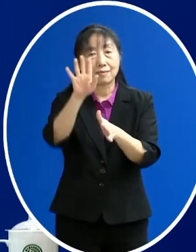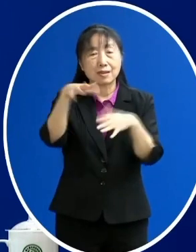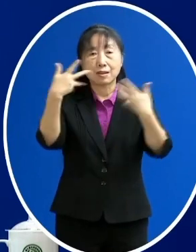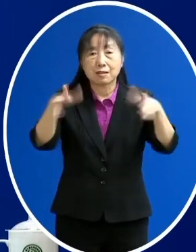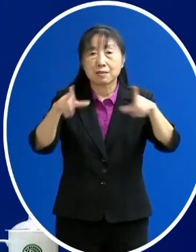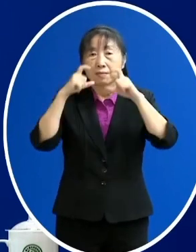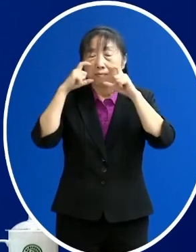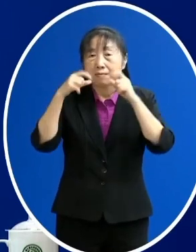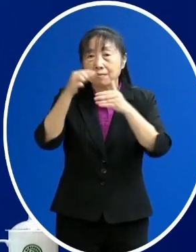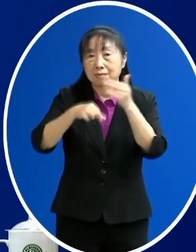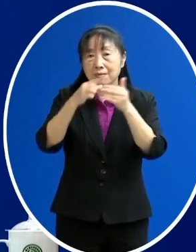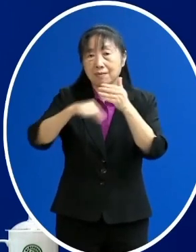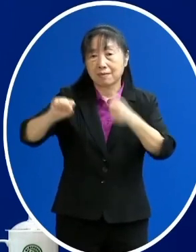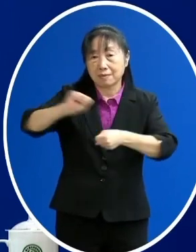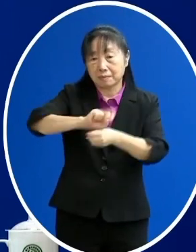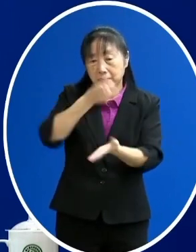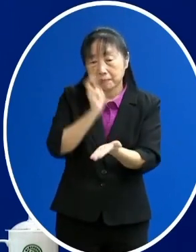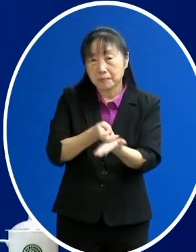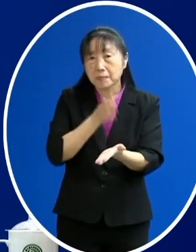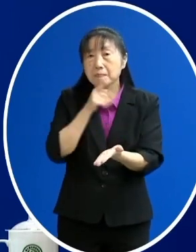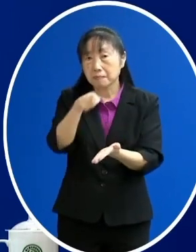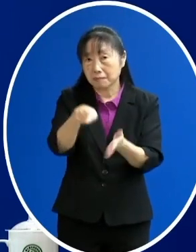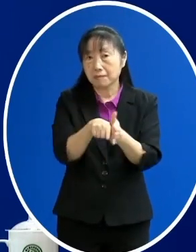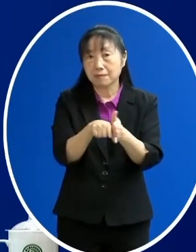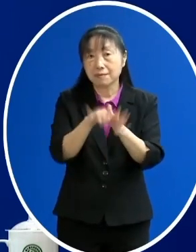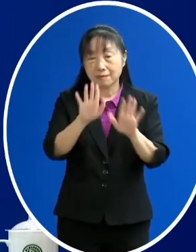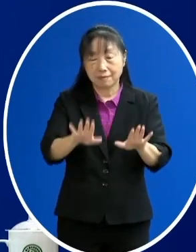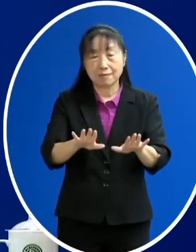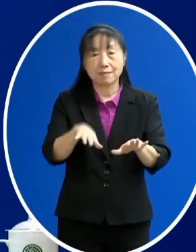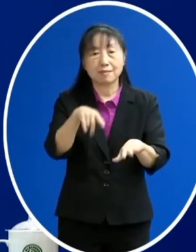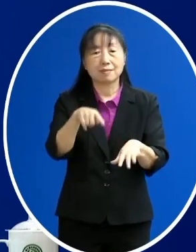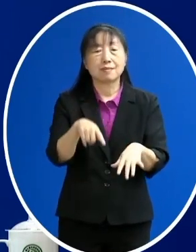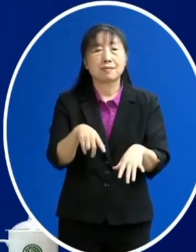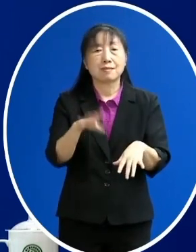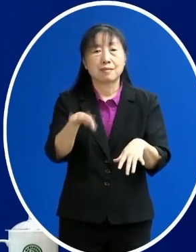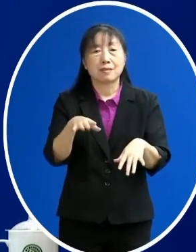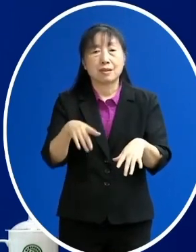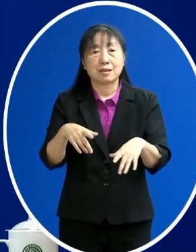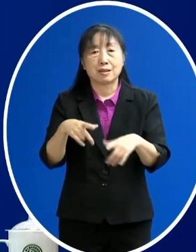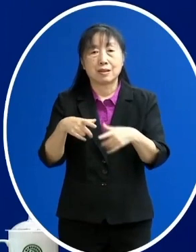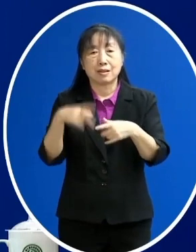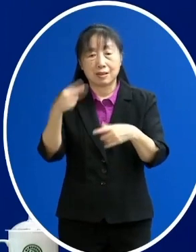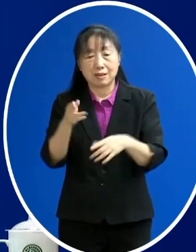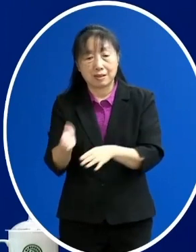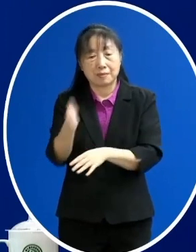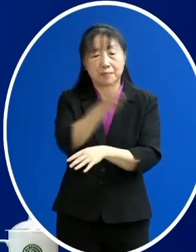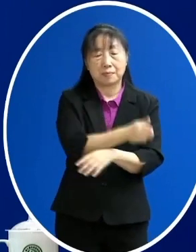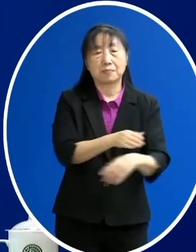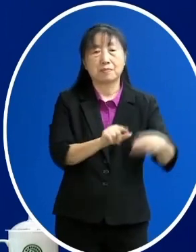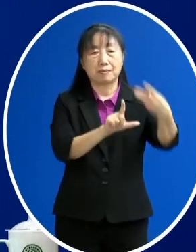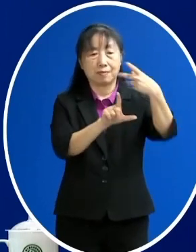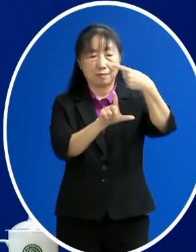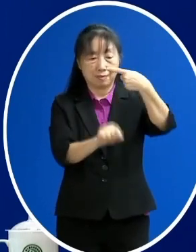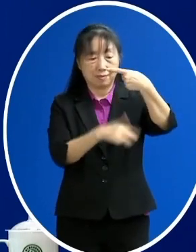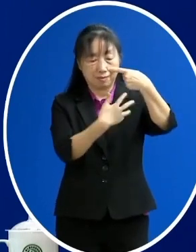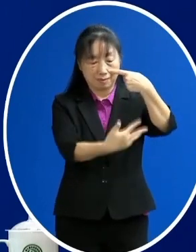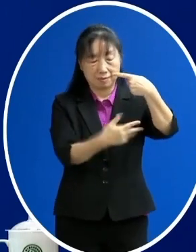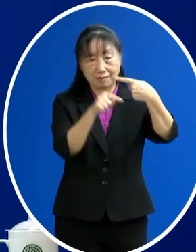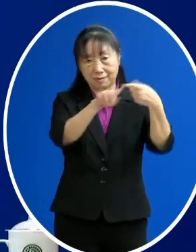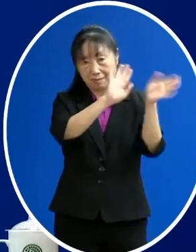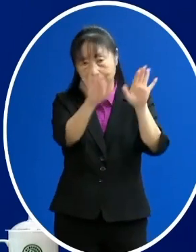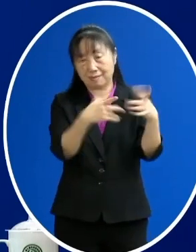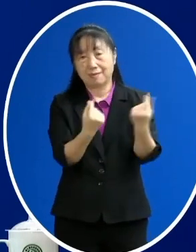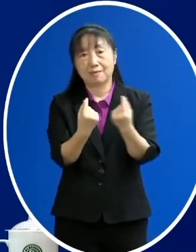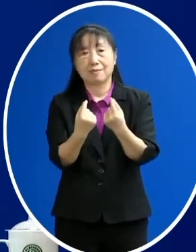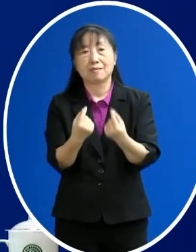口罩相關的規定加延所以現在是基本上是大致上回到1月8號以前的一個情形那恢